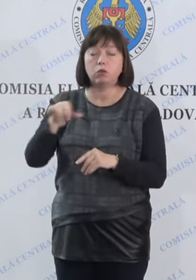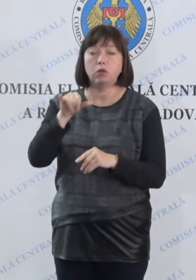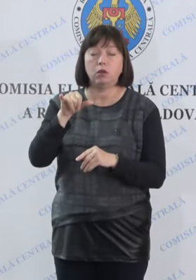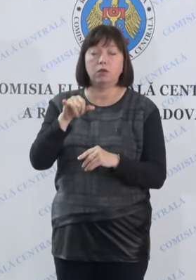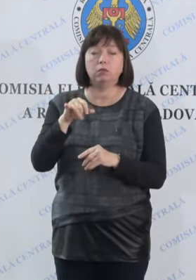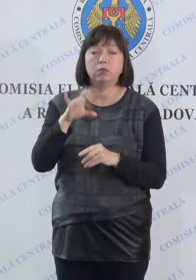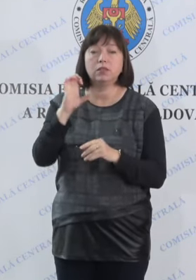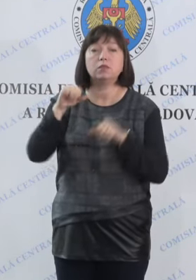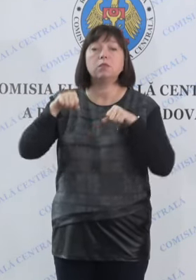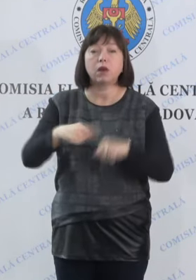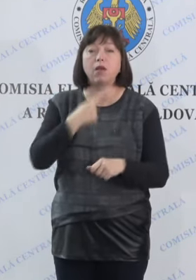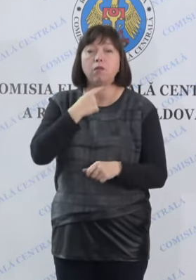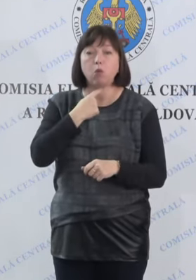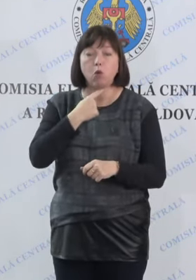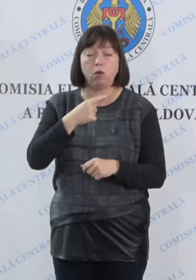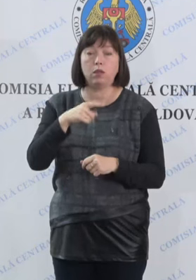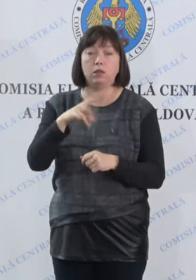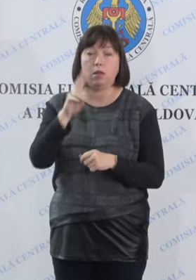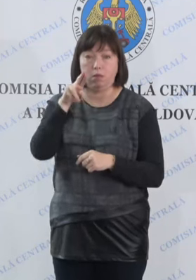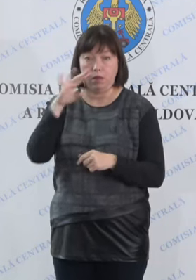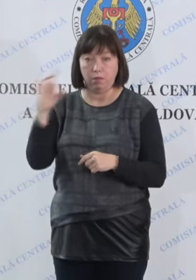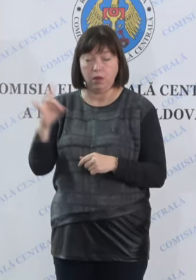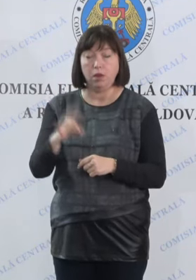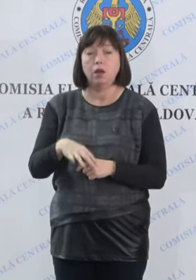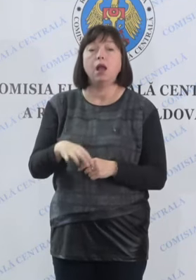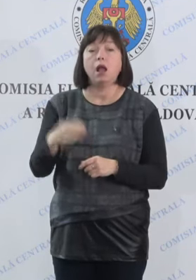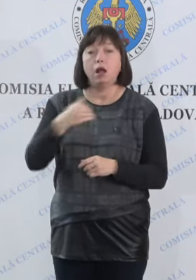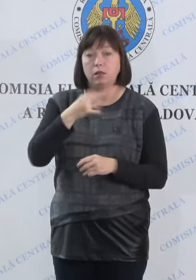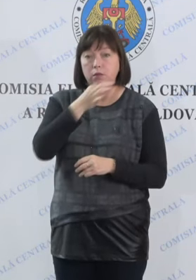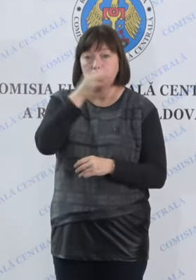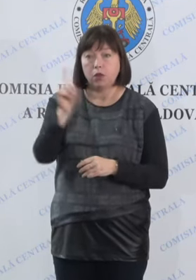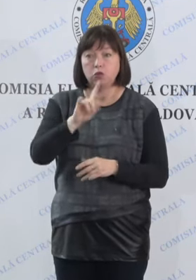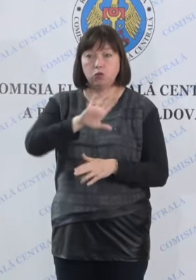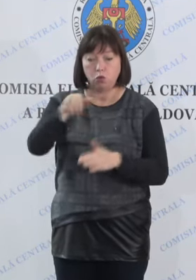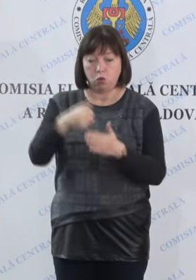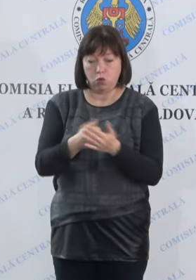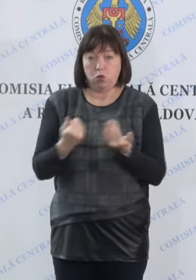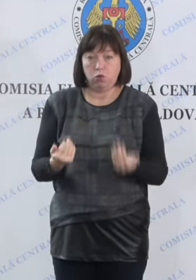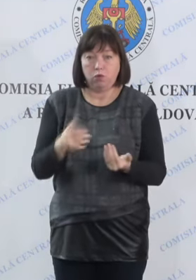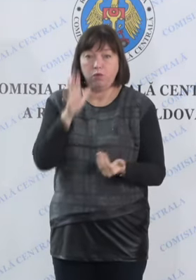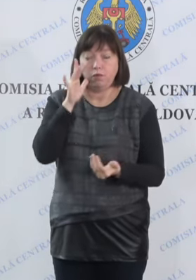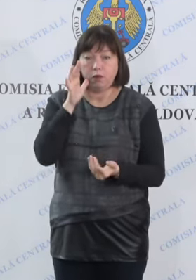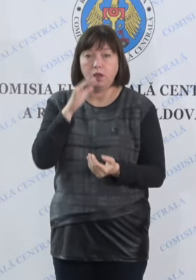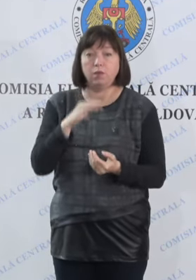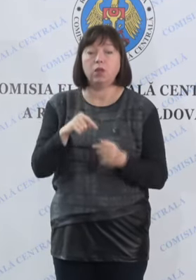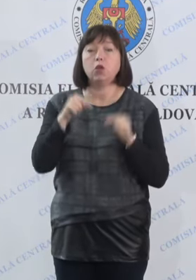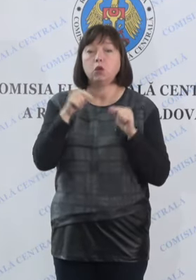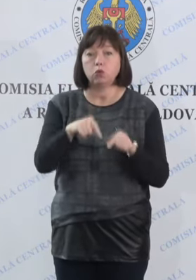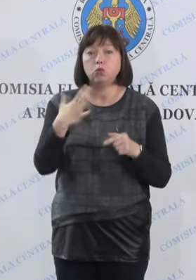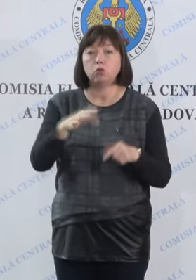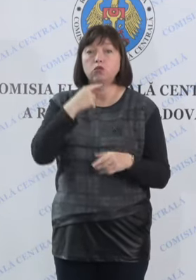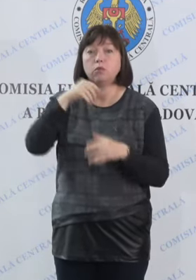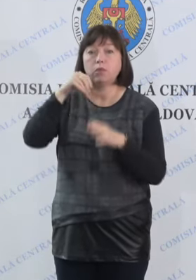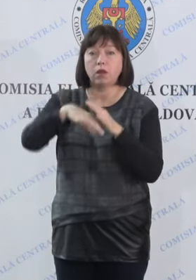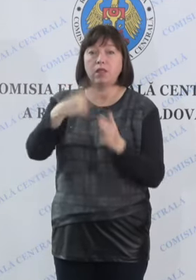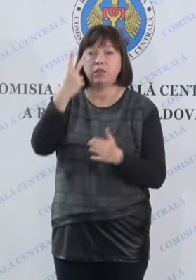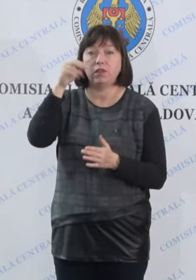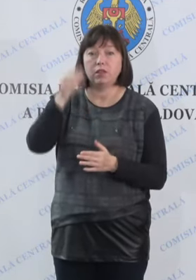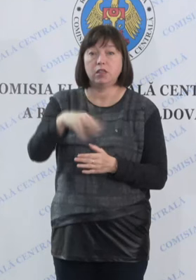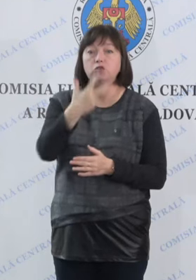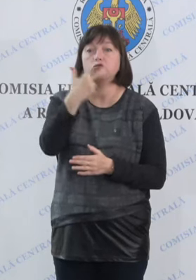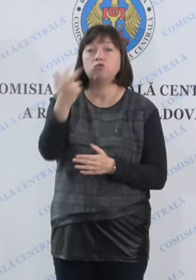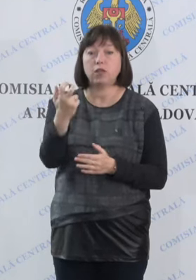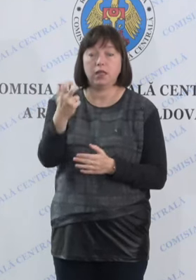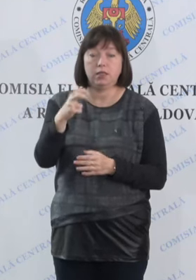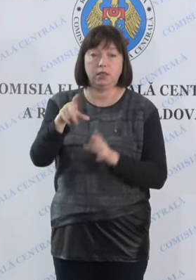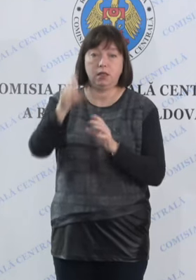drept de vot din stânga Nistrului, vă aducem la cunoștință că până la această oră, aici, au votat 2.300